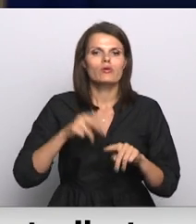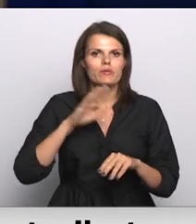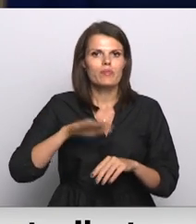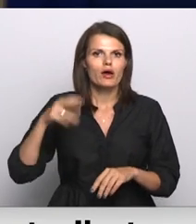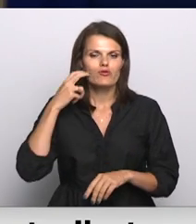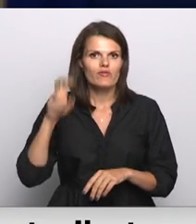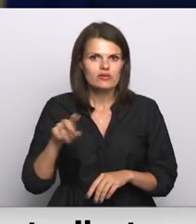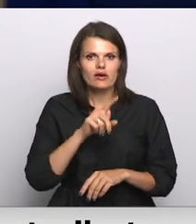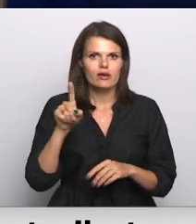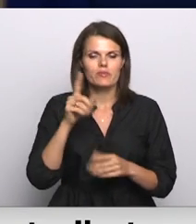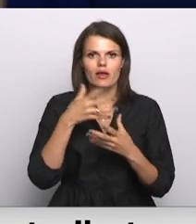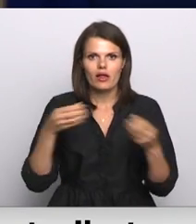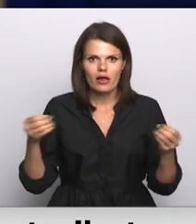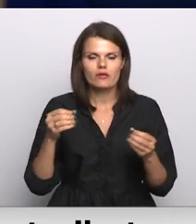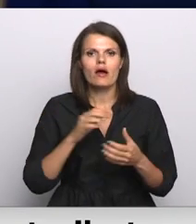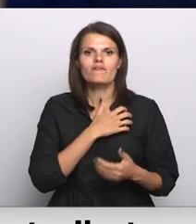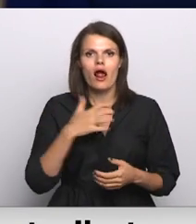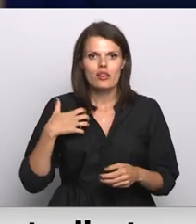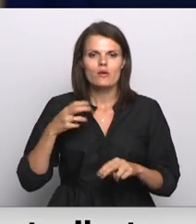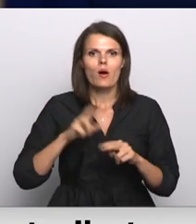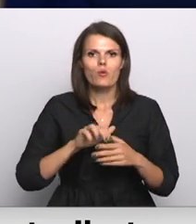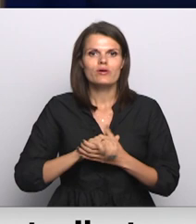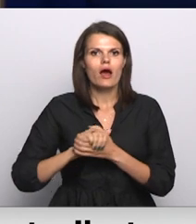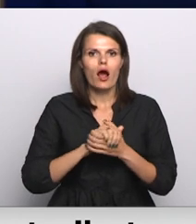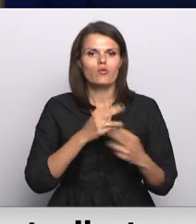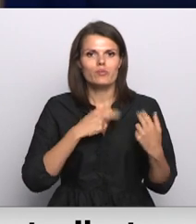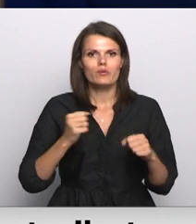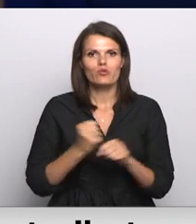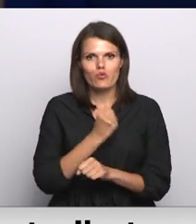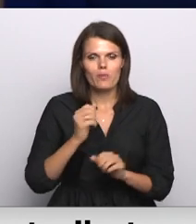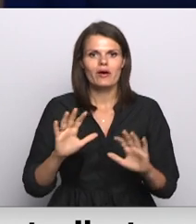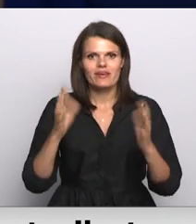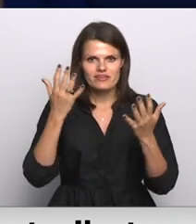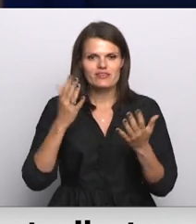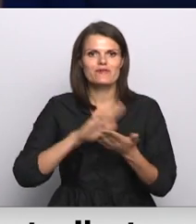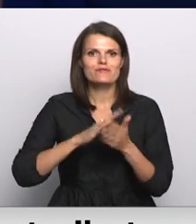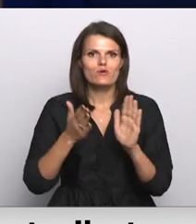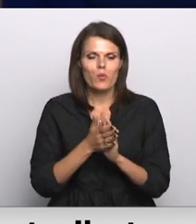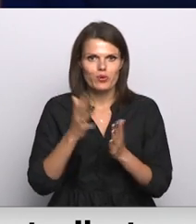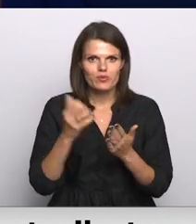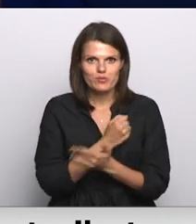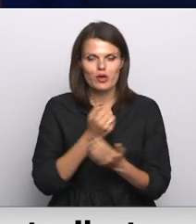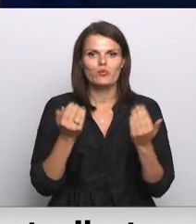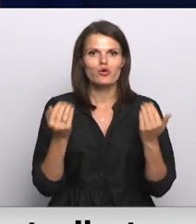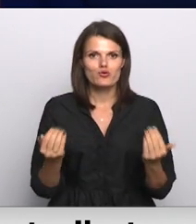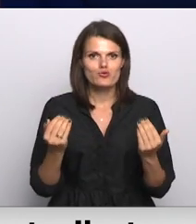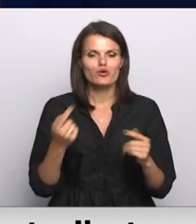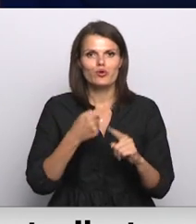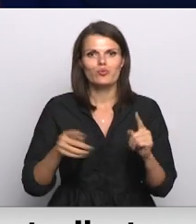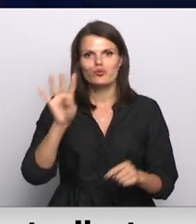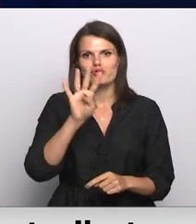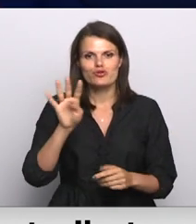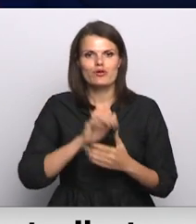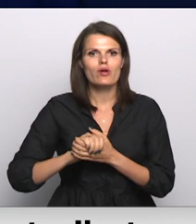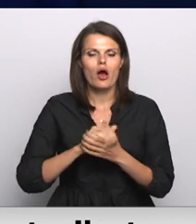valdībai un arotbiedrībai tomēr ir izdevies panākt kompromisus un vienošanos. Šodien puš četros